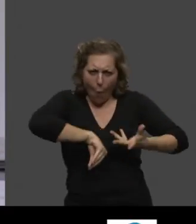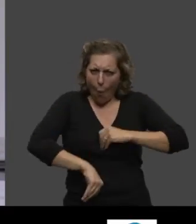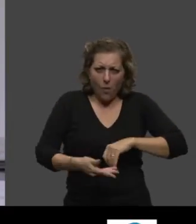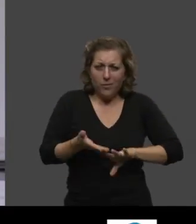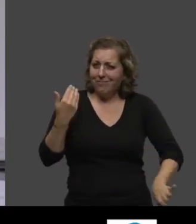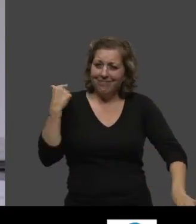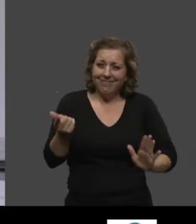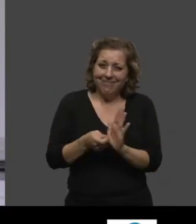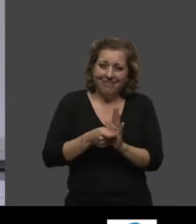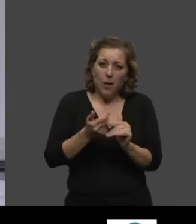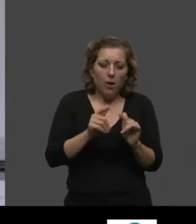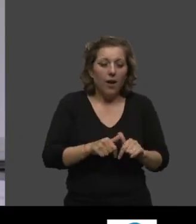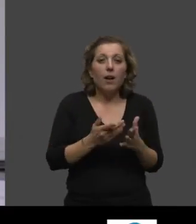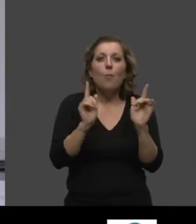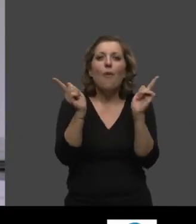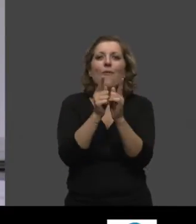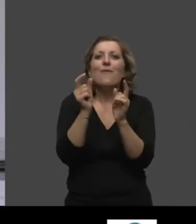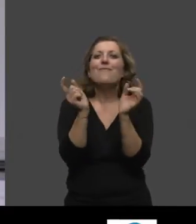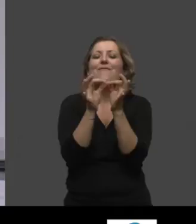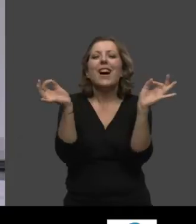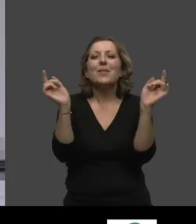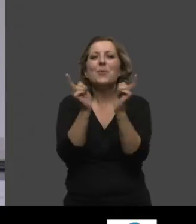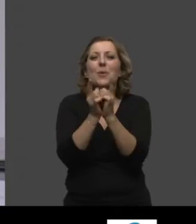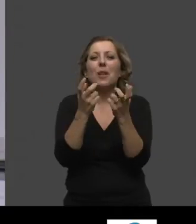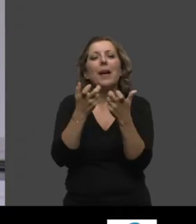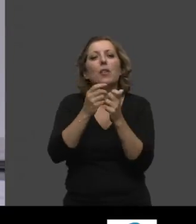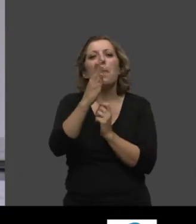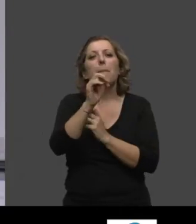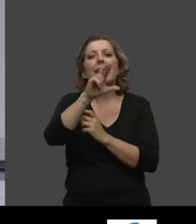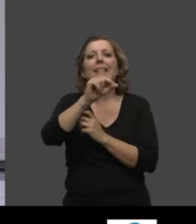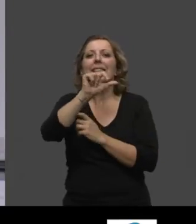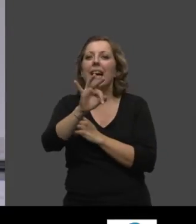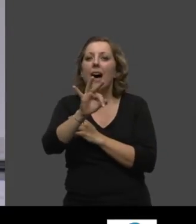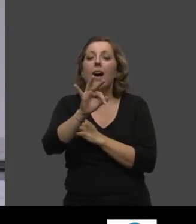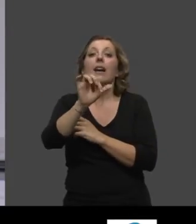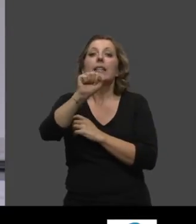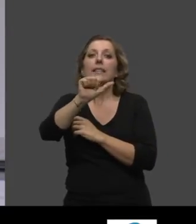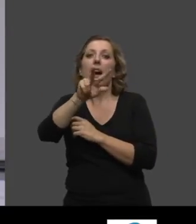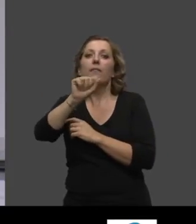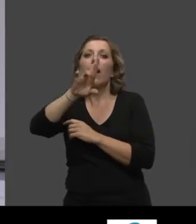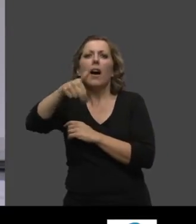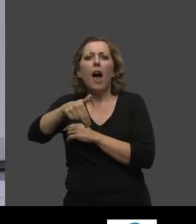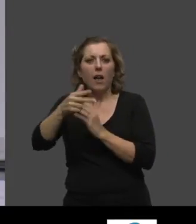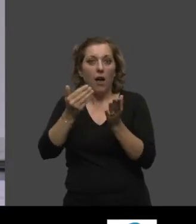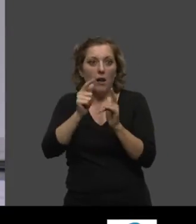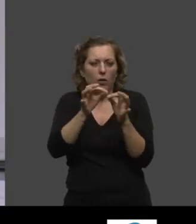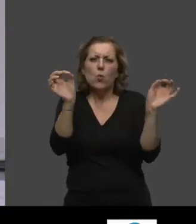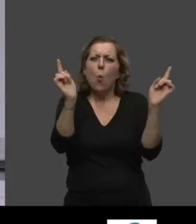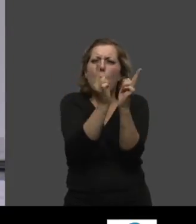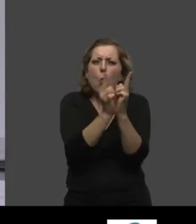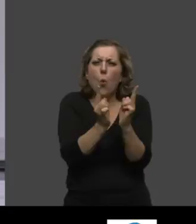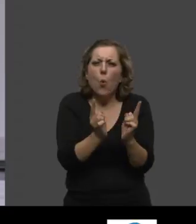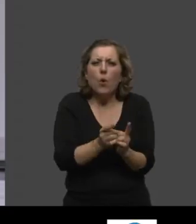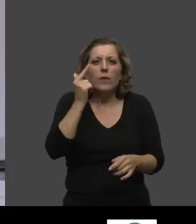vu plein de choses, des aphorismes comme ceux de Bria Savarin, dont vous avez peut-être vu dans le film le